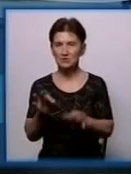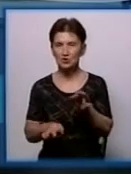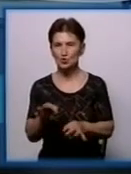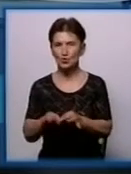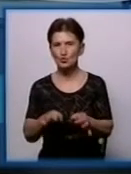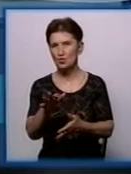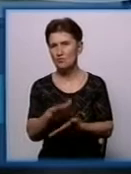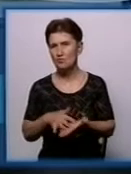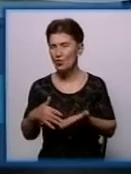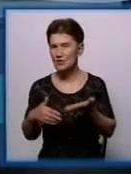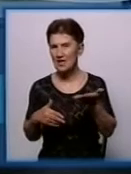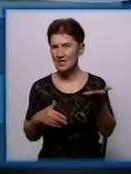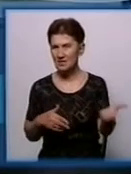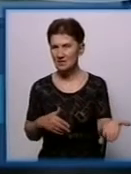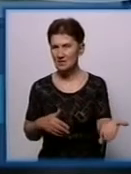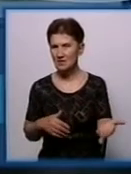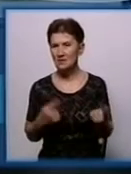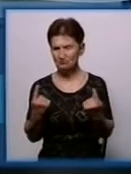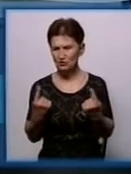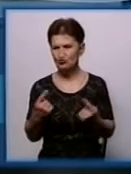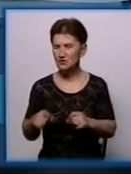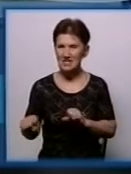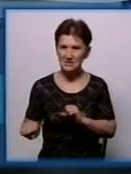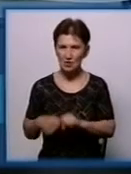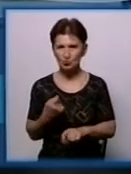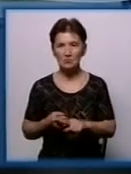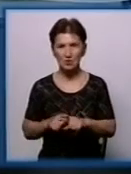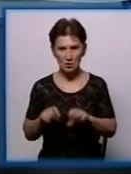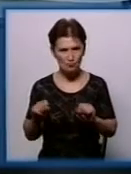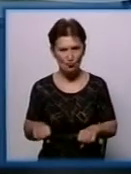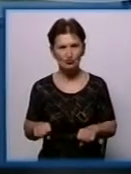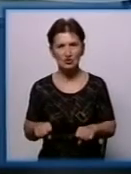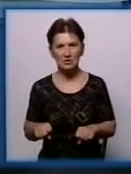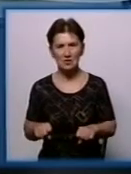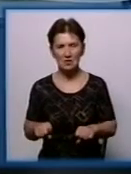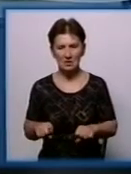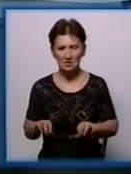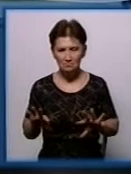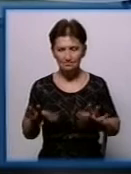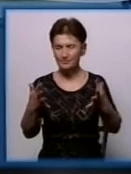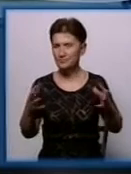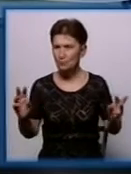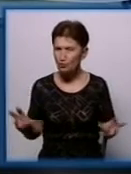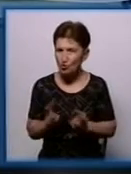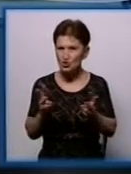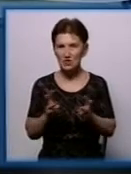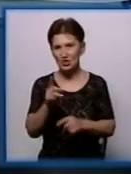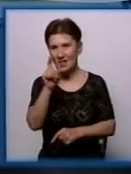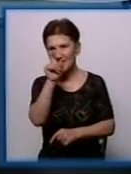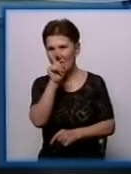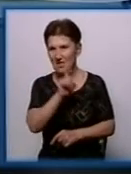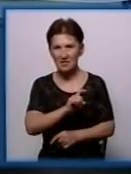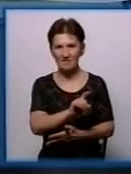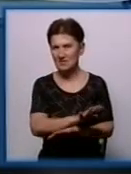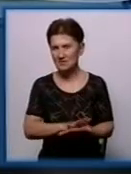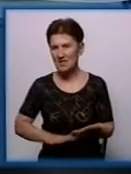заходів і з значними порушеннями, які можуть призвести до пожежі і подальших розвитків негативних. Ми